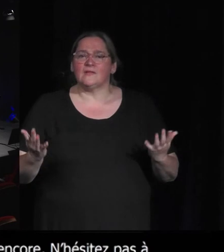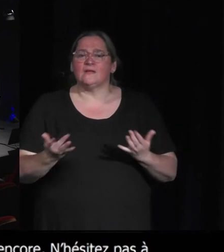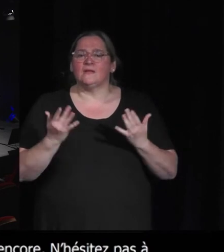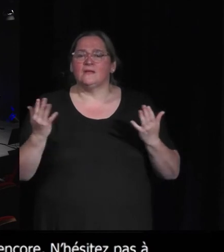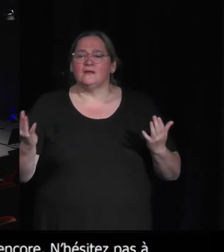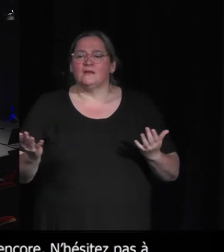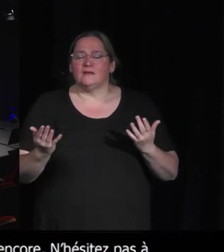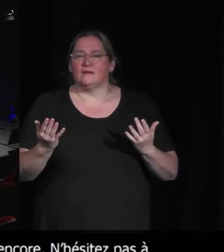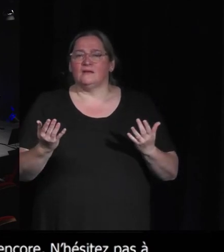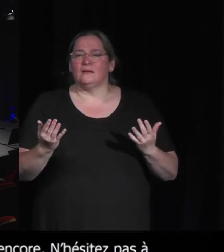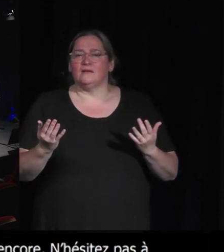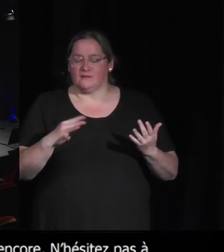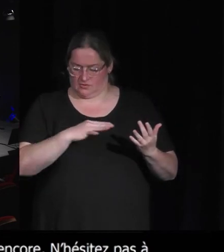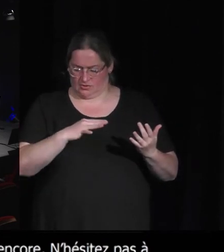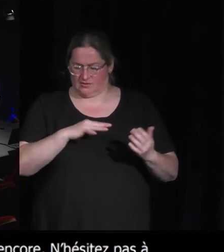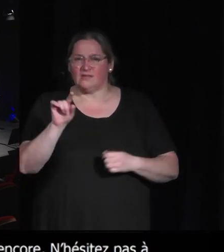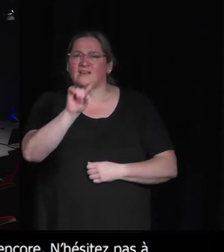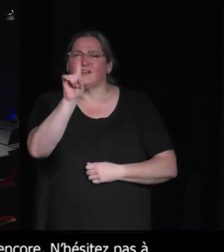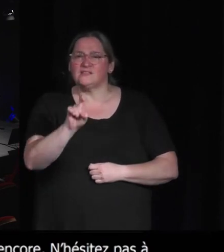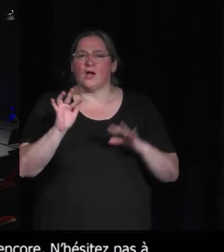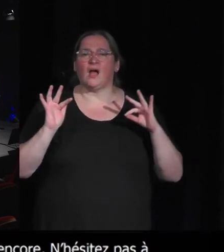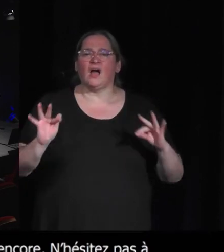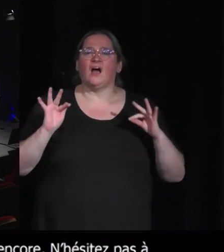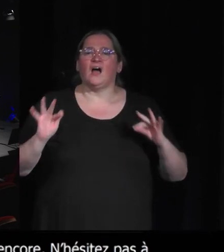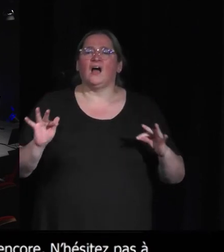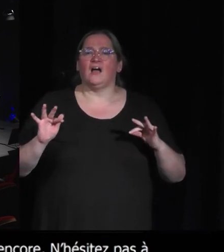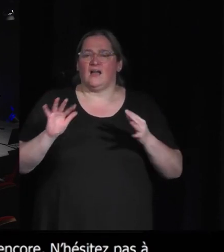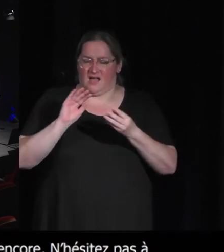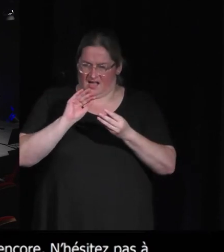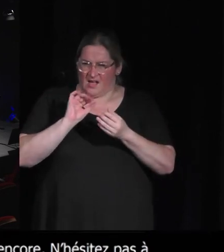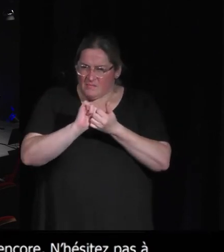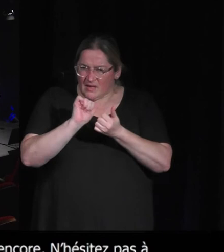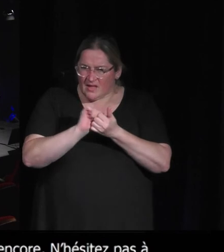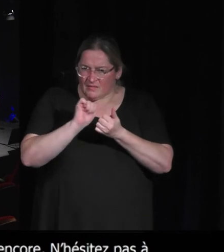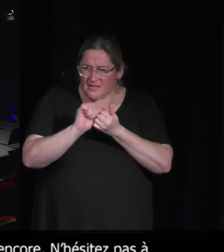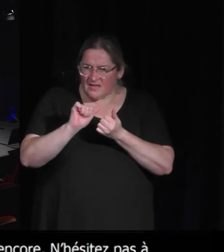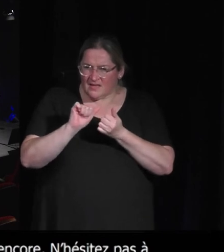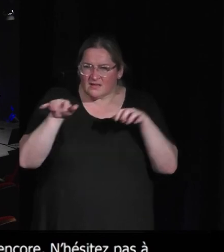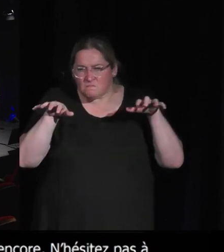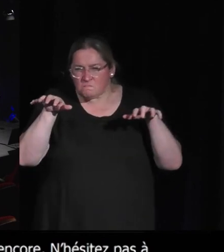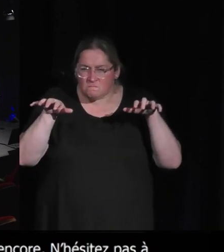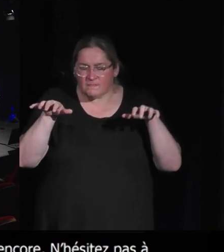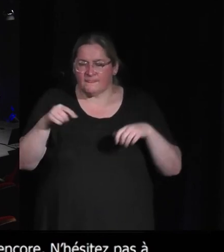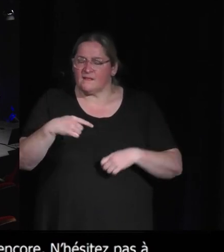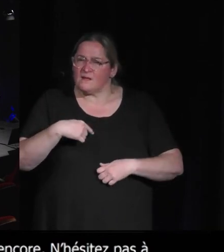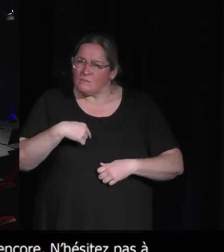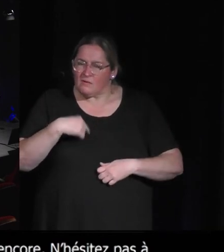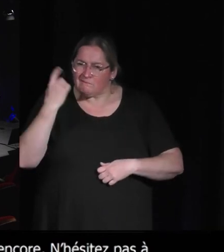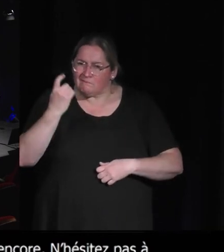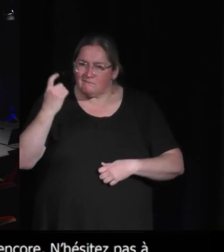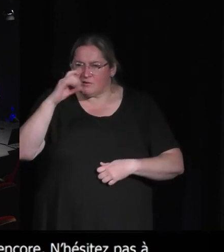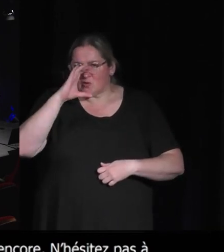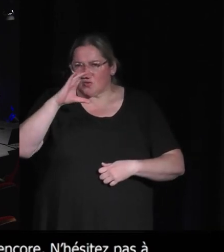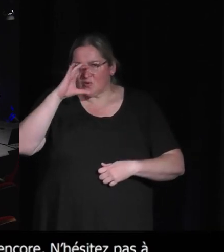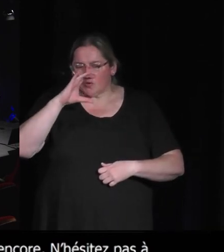J'ai une question concernant Paper Beast. Je suis curieux, comment a été réceptionnée la version